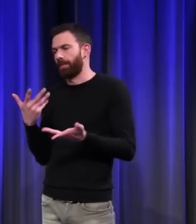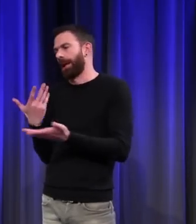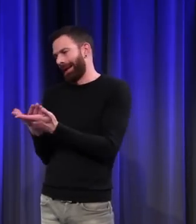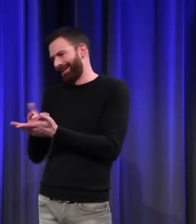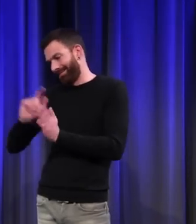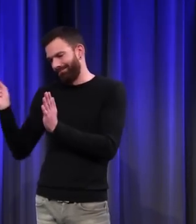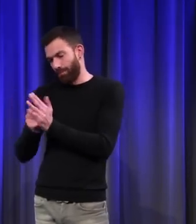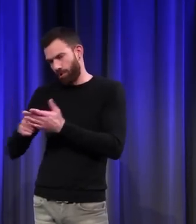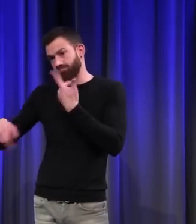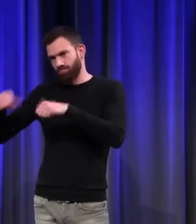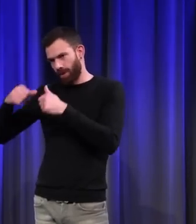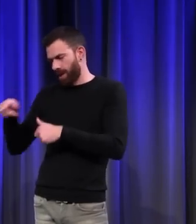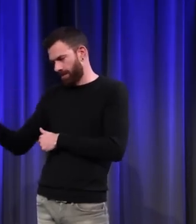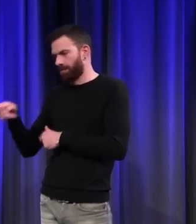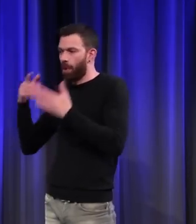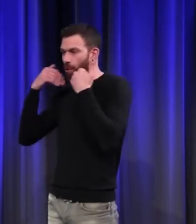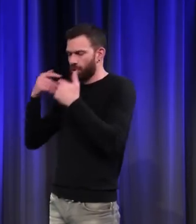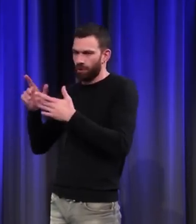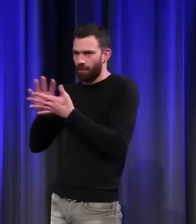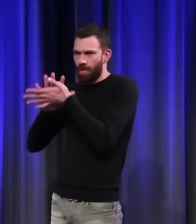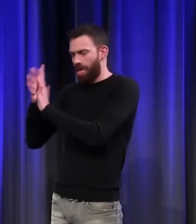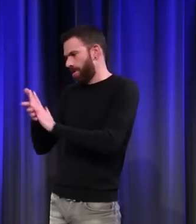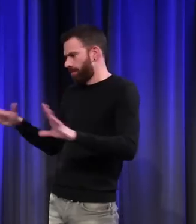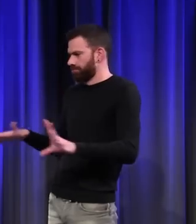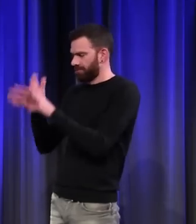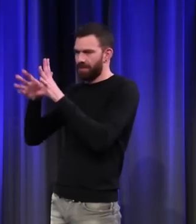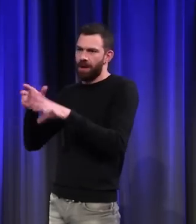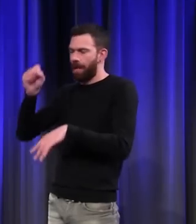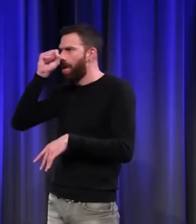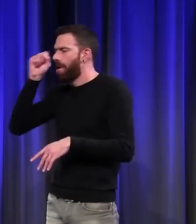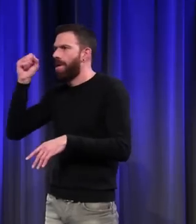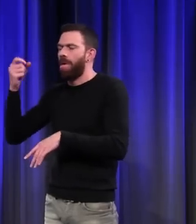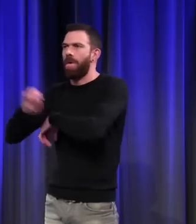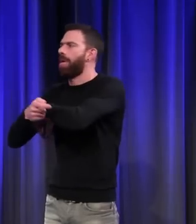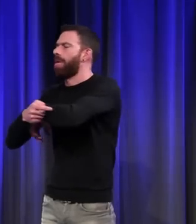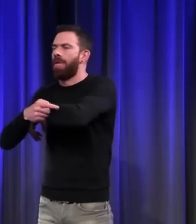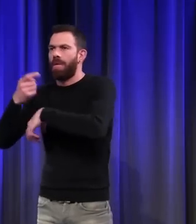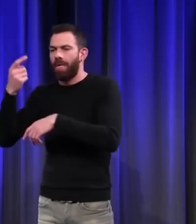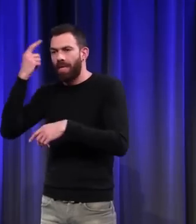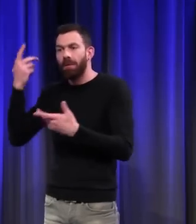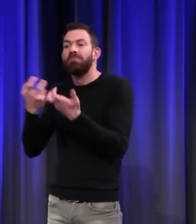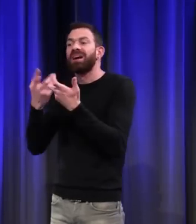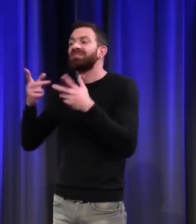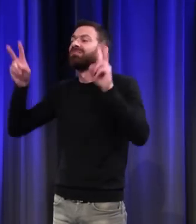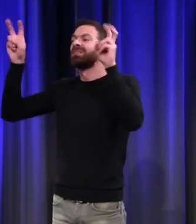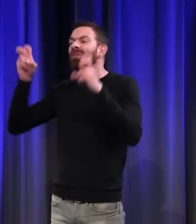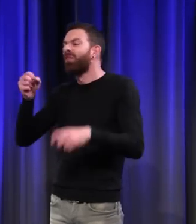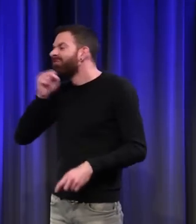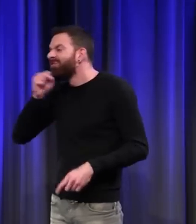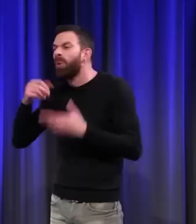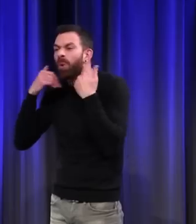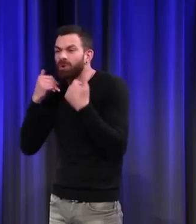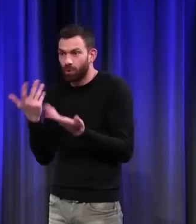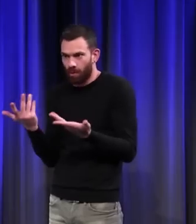le cochon devient un animal lubrique et des expressions qui nous sont familières, comme vieux cochon, commencent à se